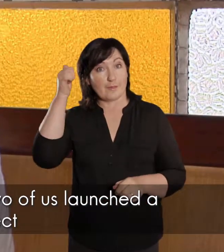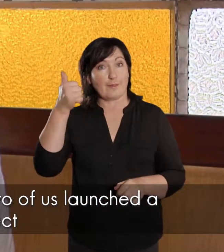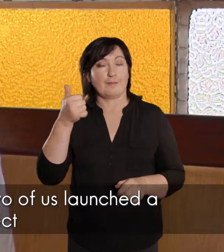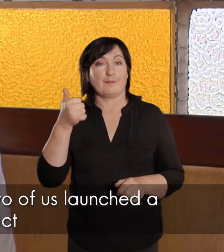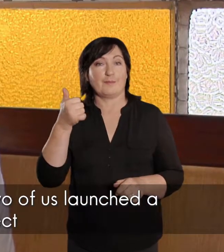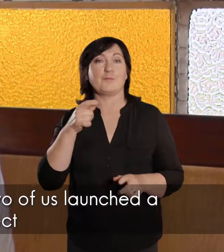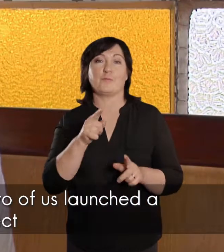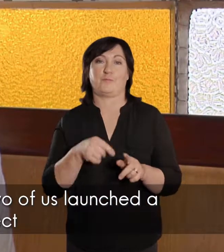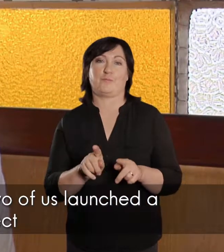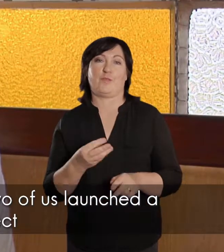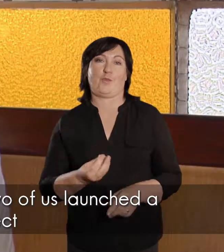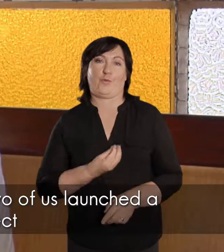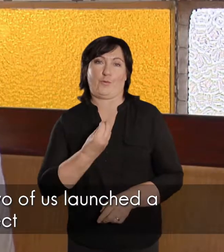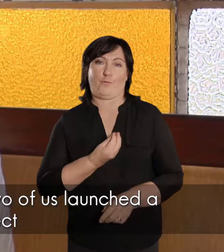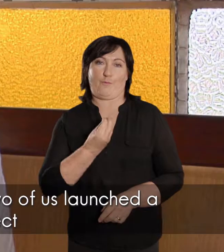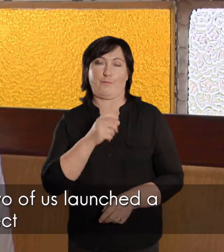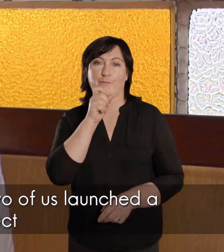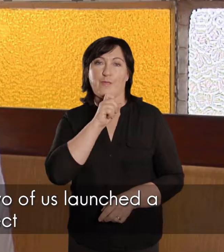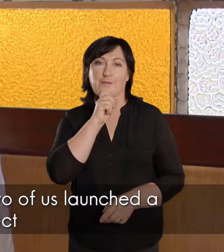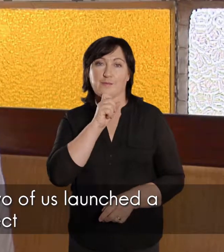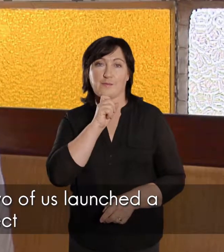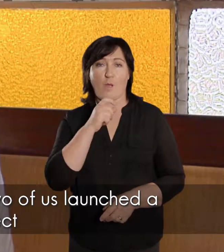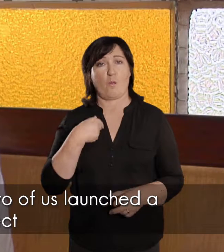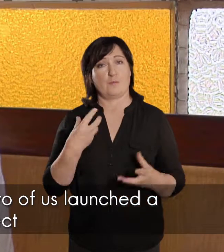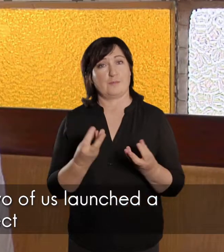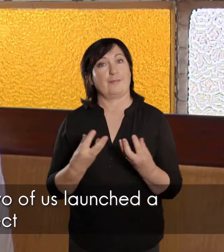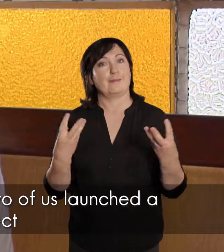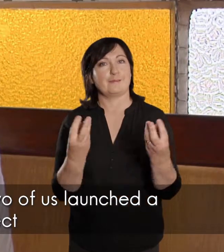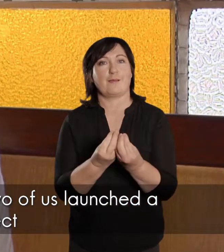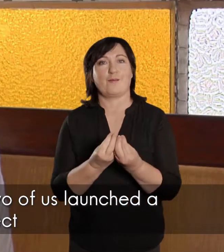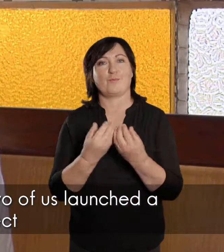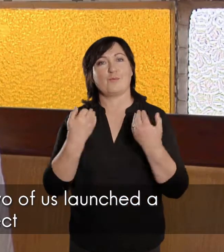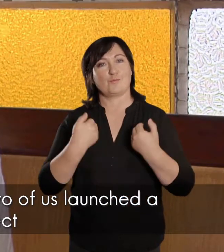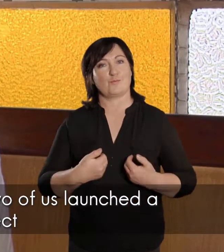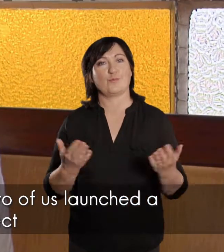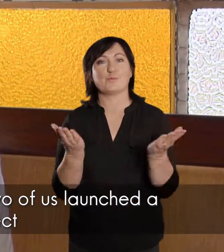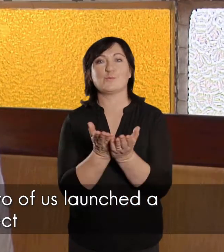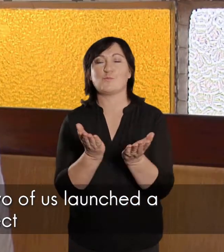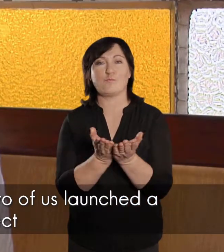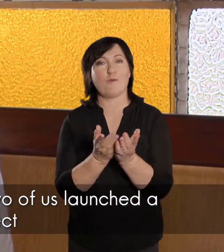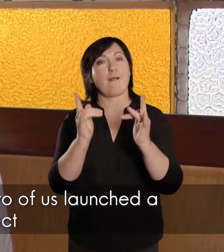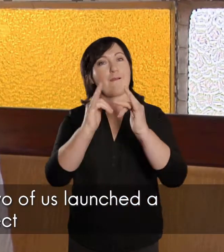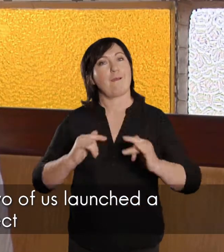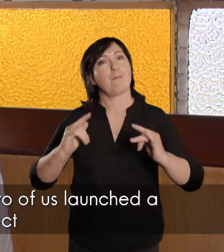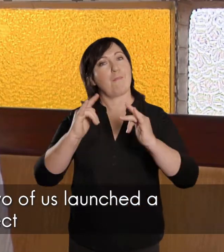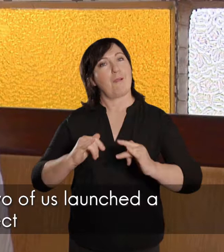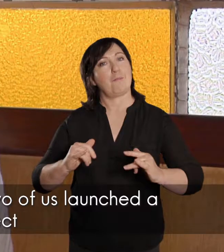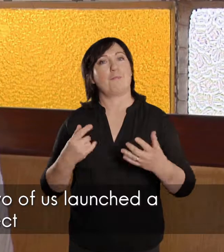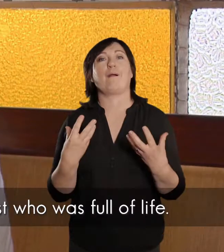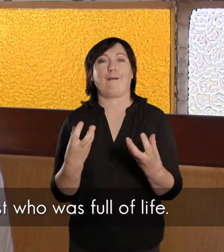onder die jeeg, waarvan ons saam, dat Kersasie, klakke kampen, geloods het,